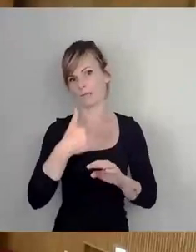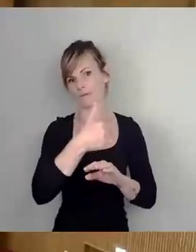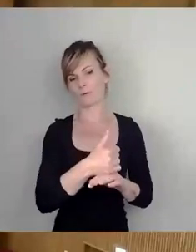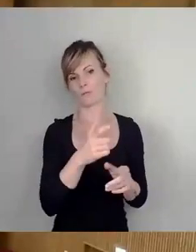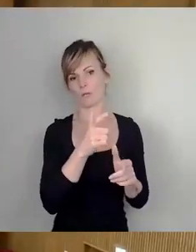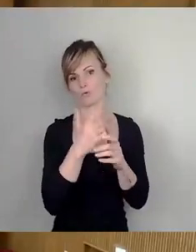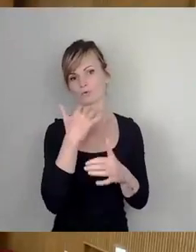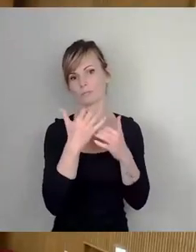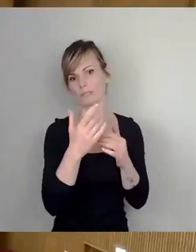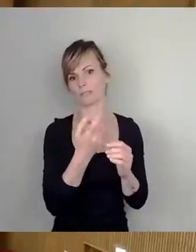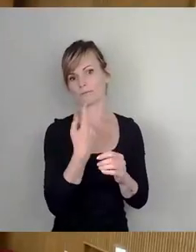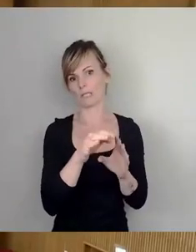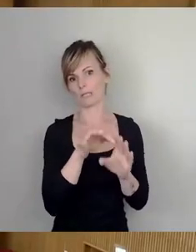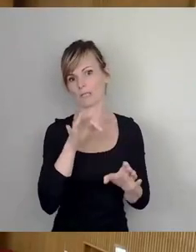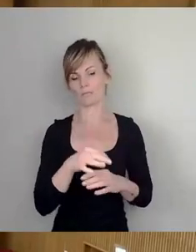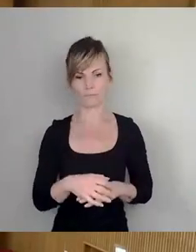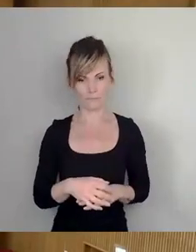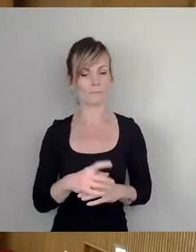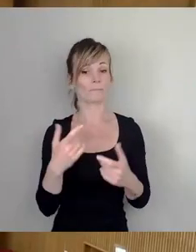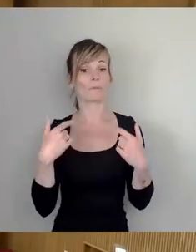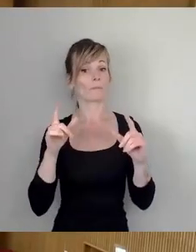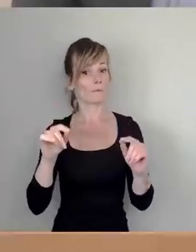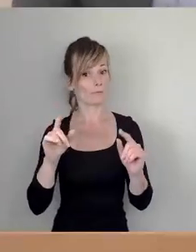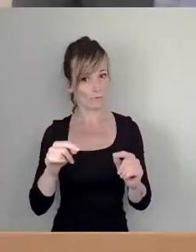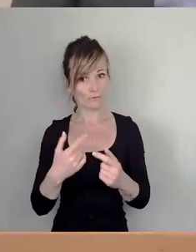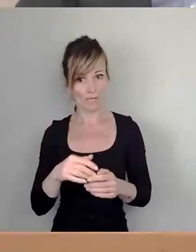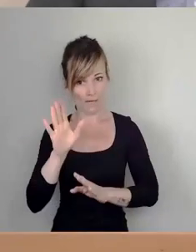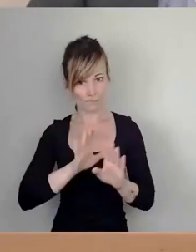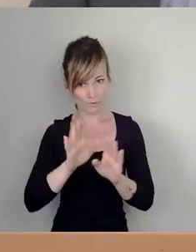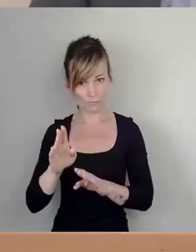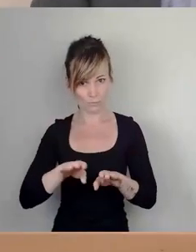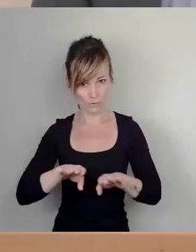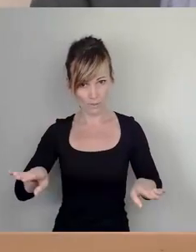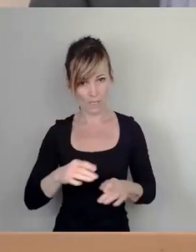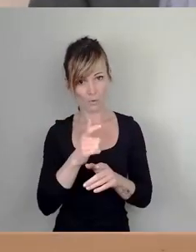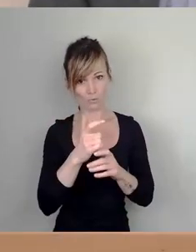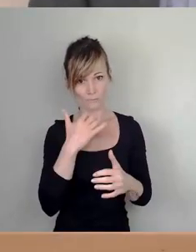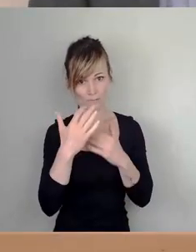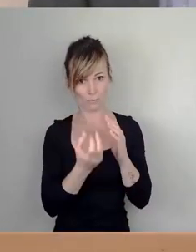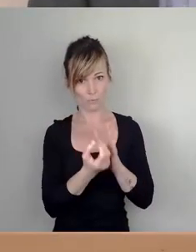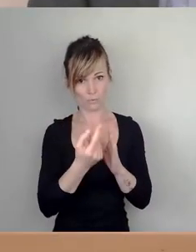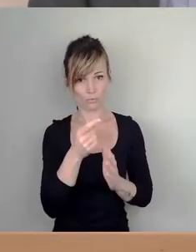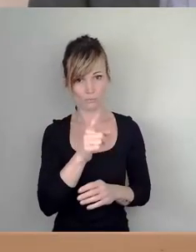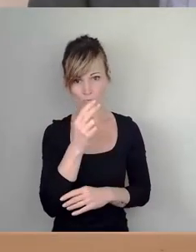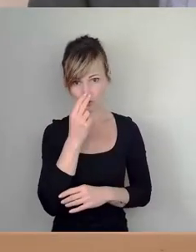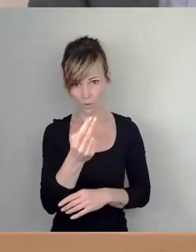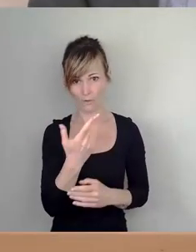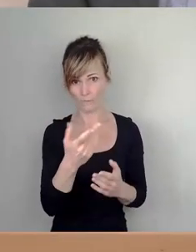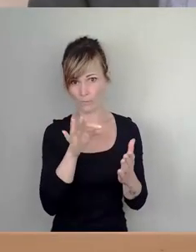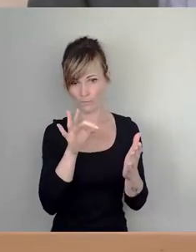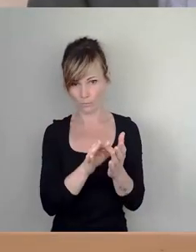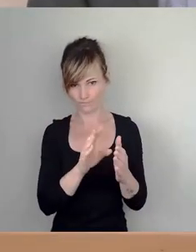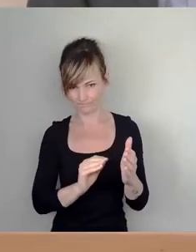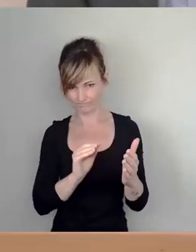Was aber heißen würde, wenn wir als Abstimmungsgrundlage den Ausschussbericht Kultur nehmen, müsste man mal gucken, wo dort der Punkt dann eingeordnet ist,